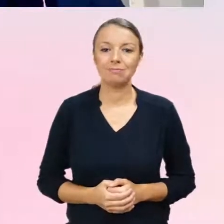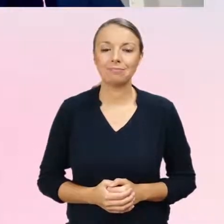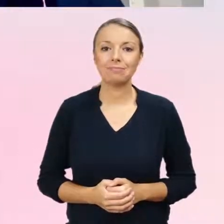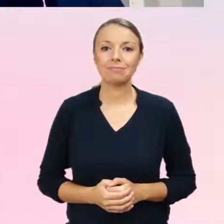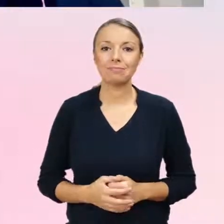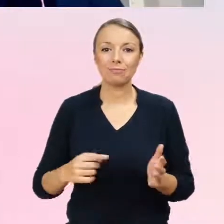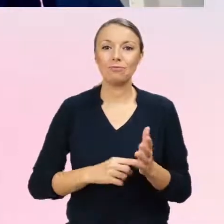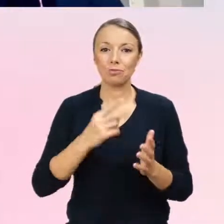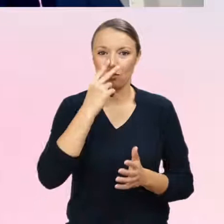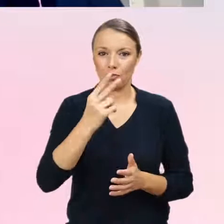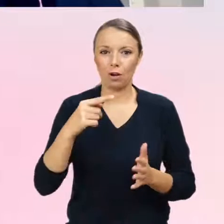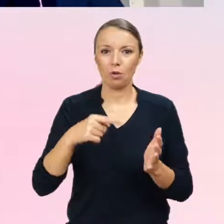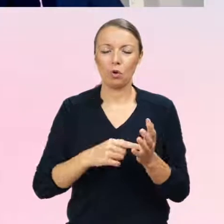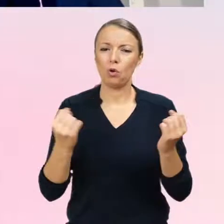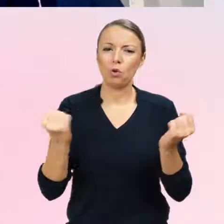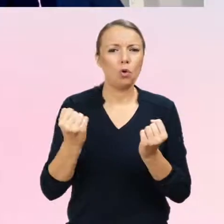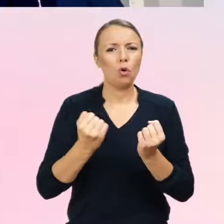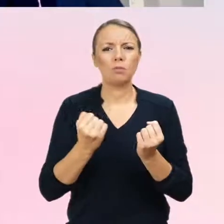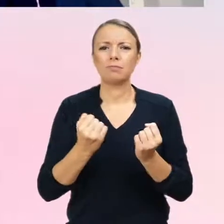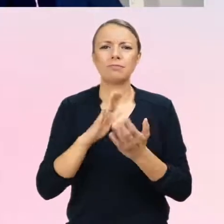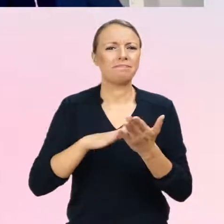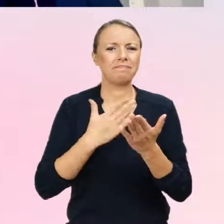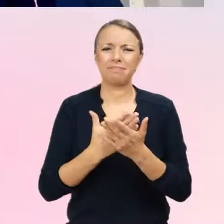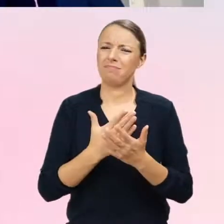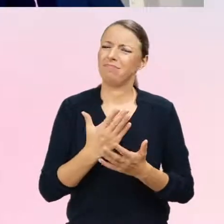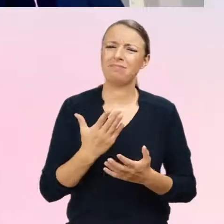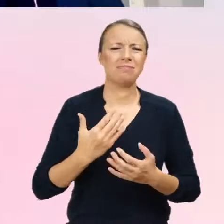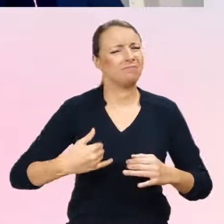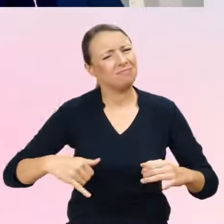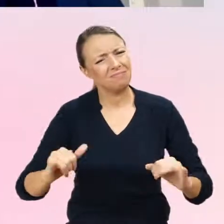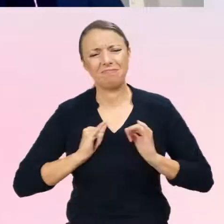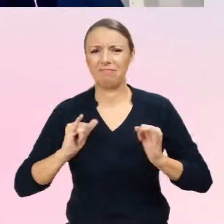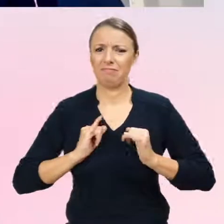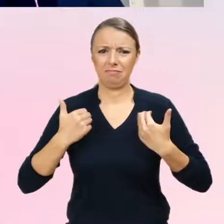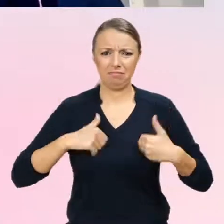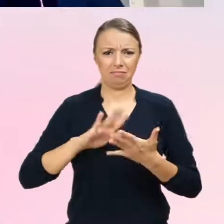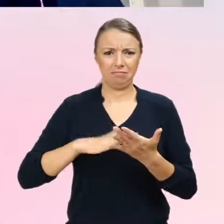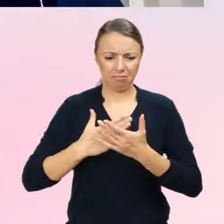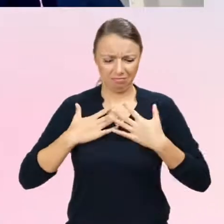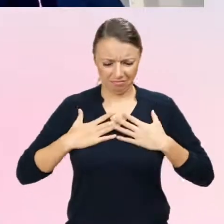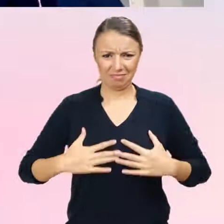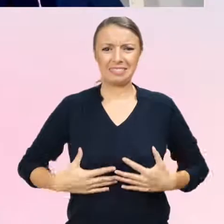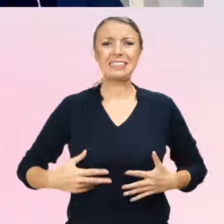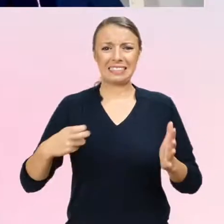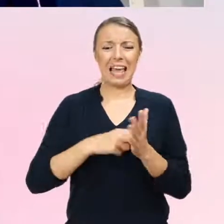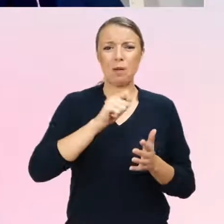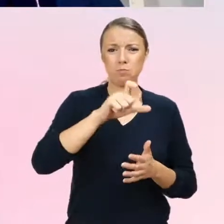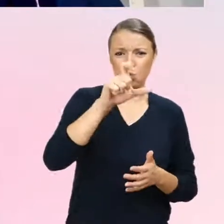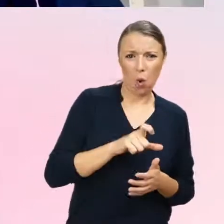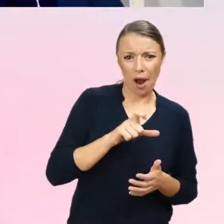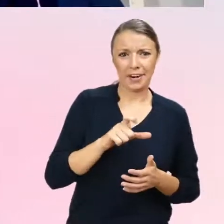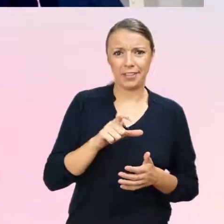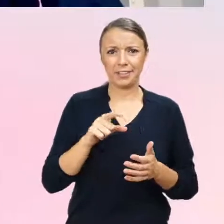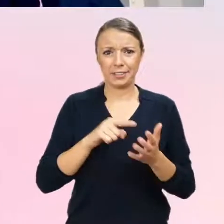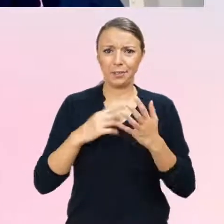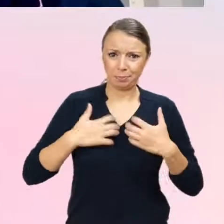kwestie związane z silną niechęcią lub dyskomfortem związanym z pierwszorzędowymi lub drugorzędowymi cechami płciowymi, a u